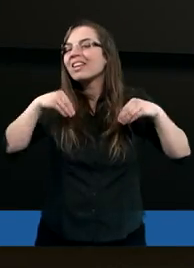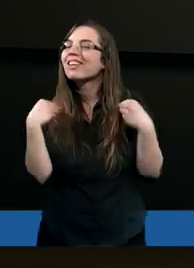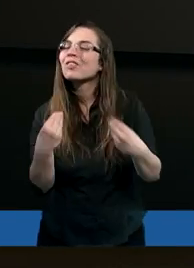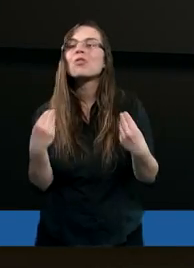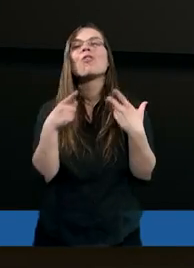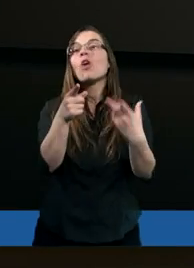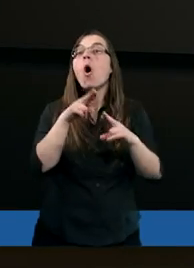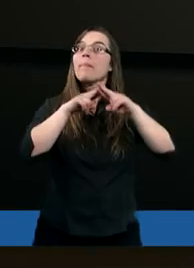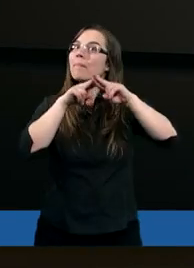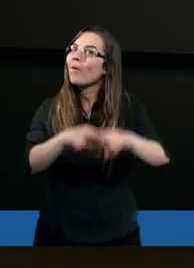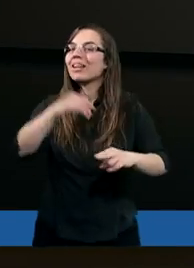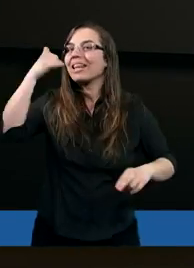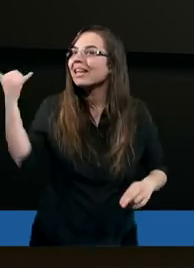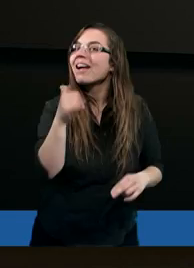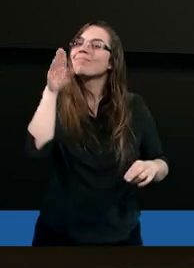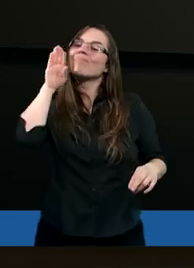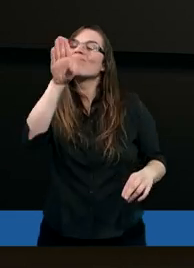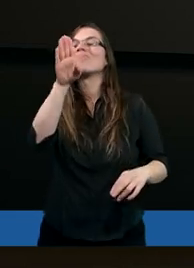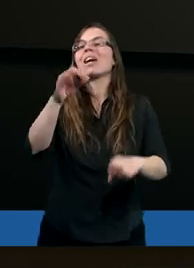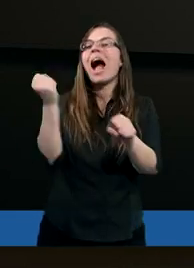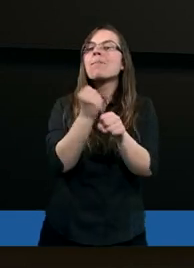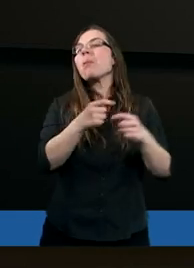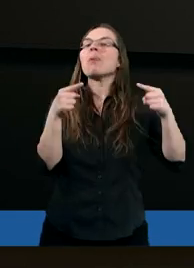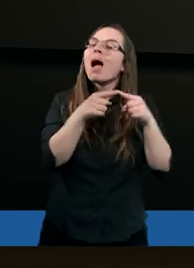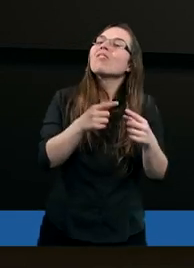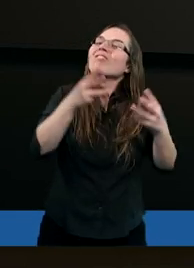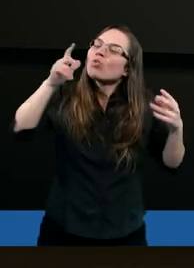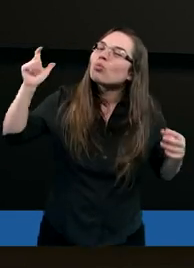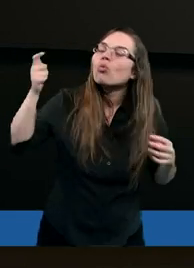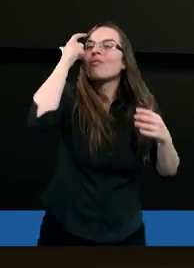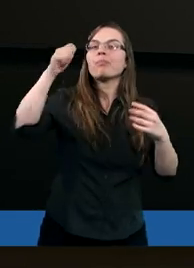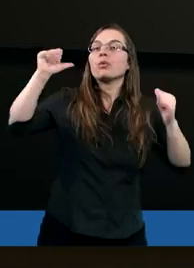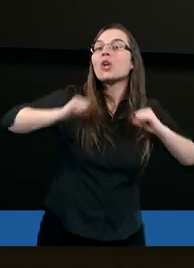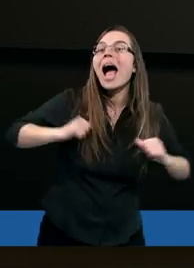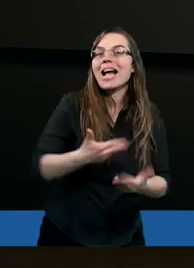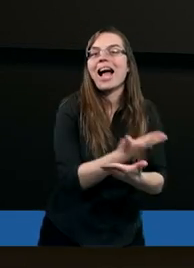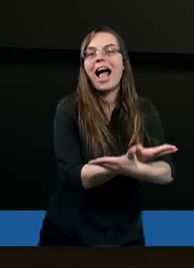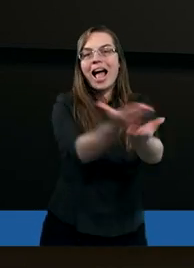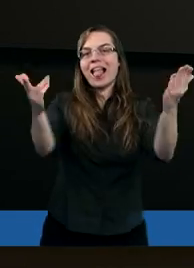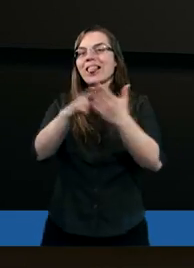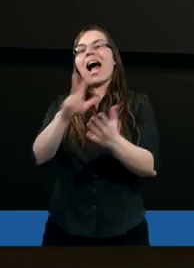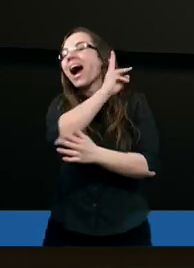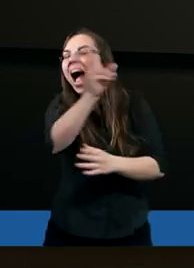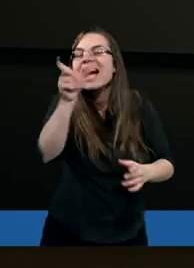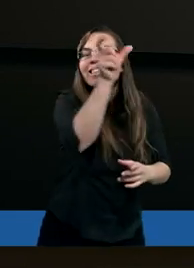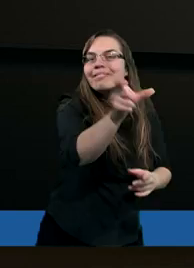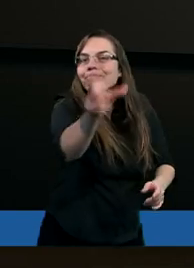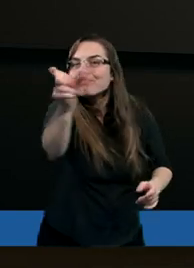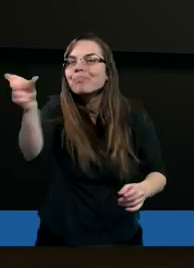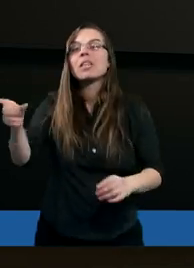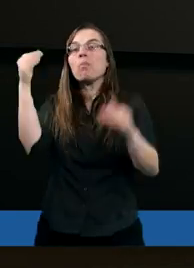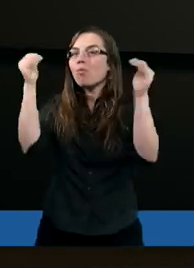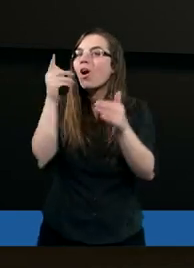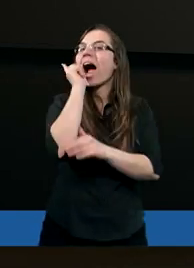cudowne. On pozostaje tym kamieniem narożnym. On czeka na nas. W każdej chwili